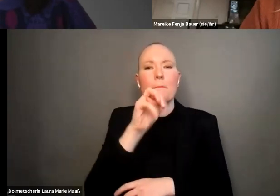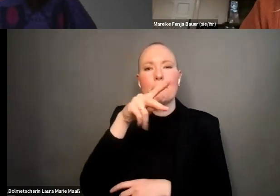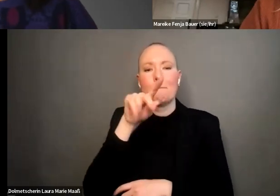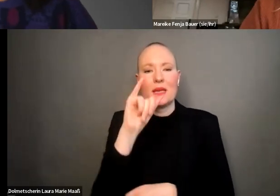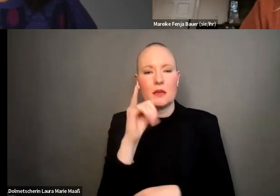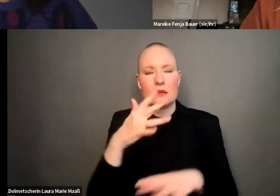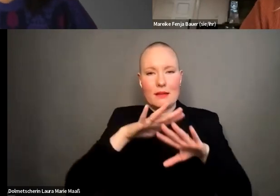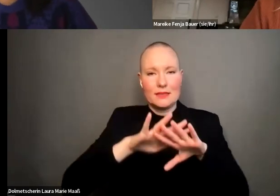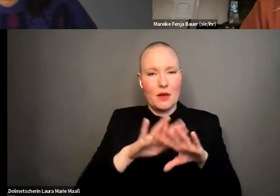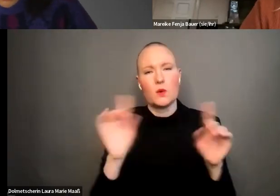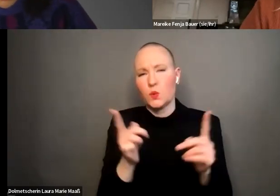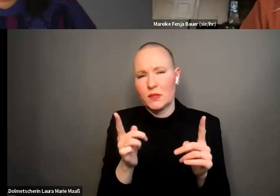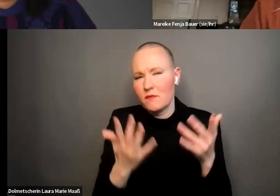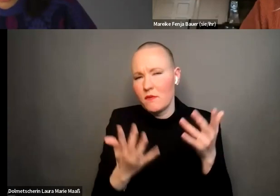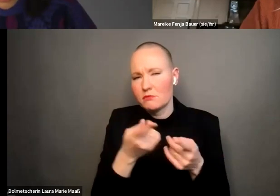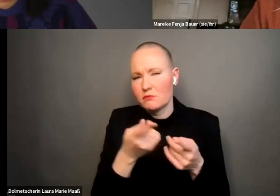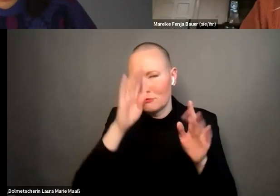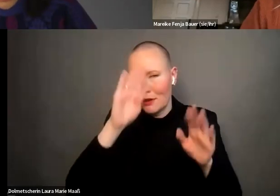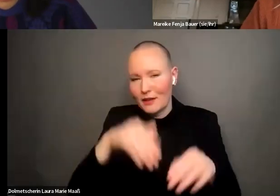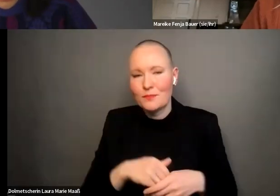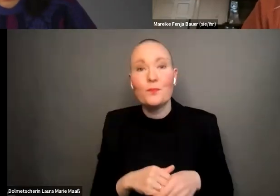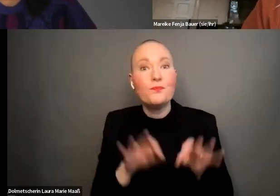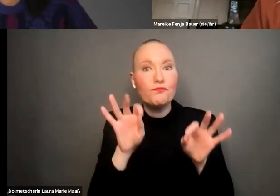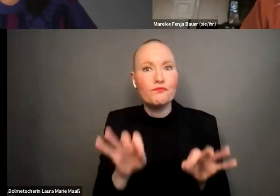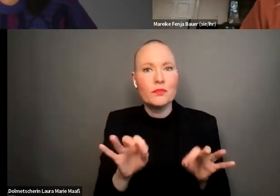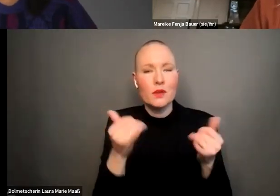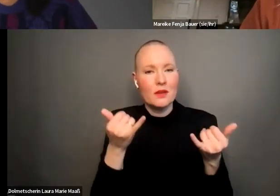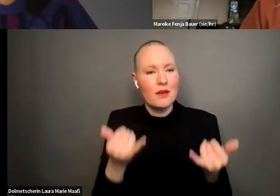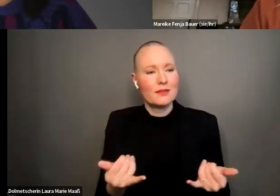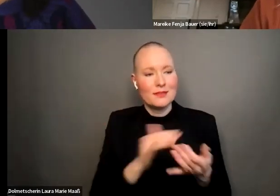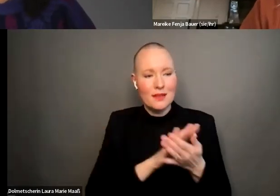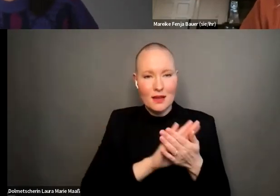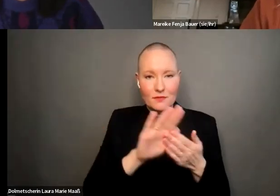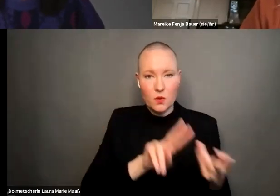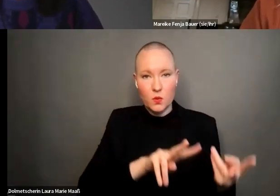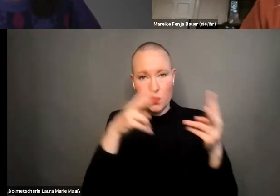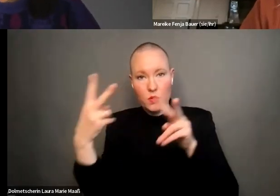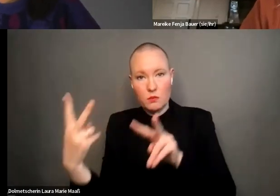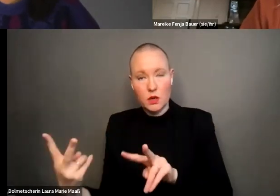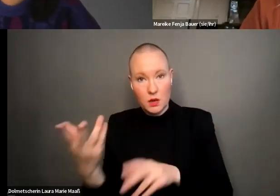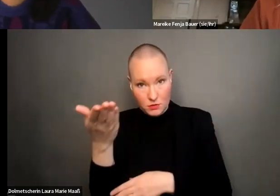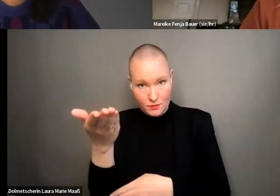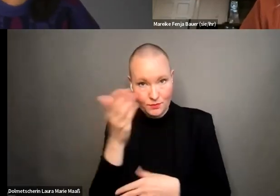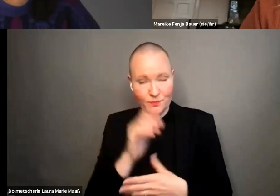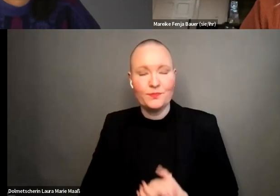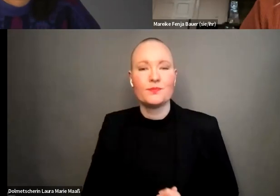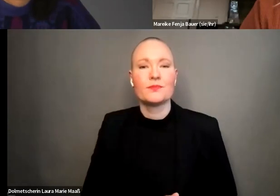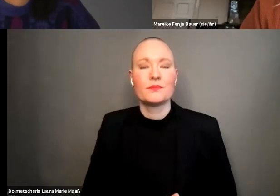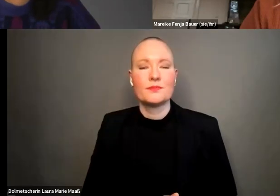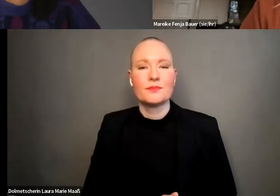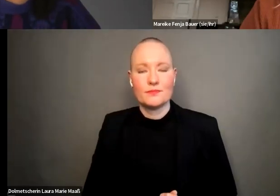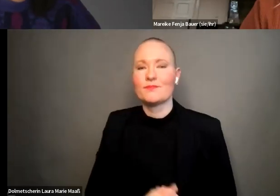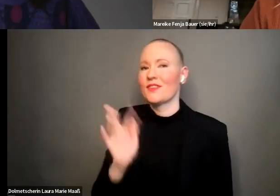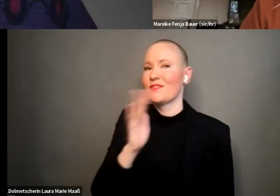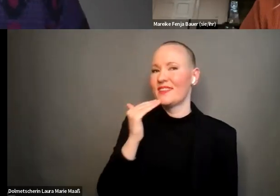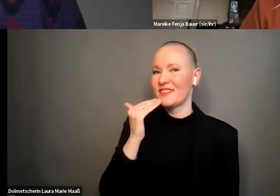genau an der stelle würde ich einfach mal an dich übergeben mareike vielen